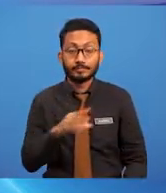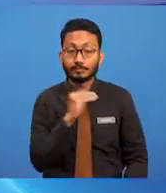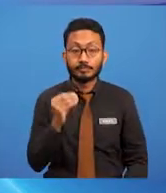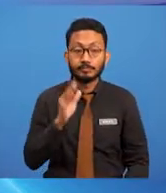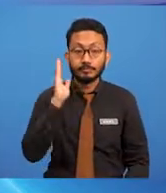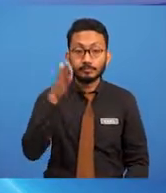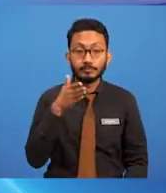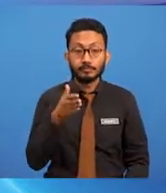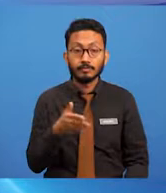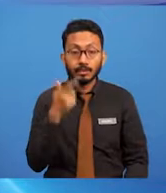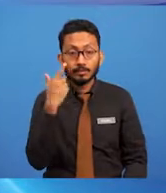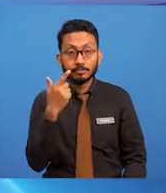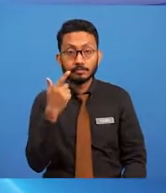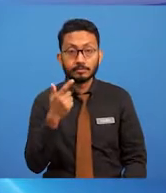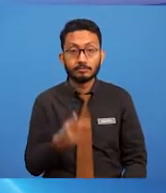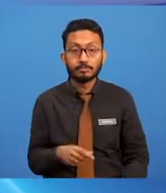berpetak-petak.